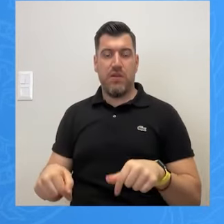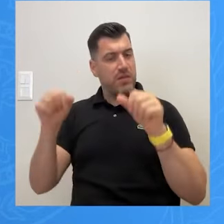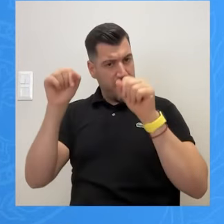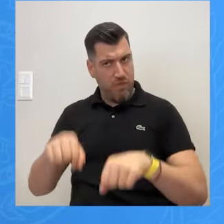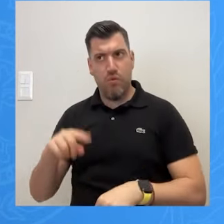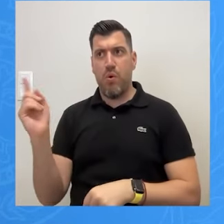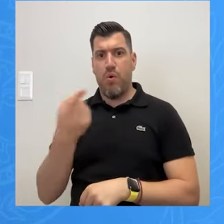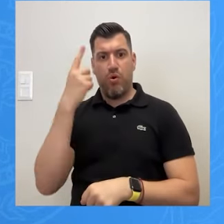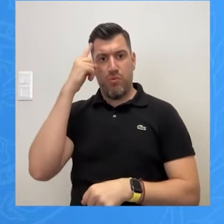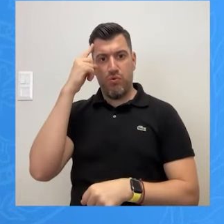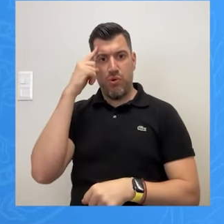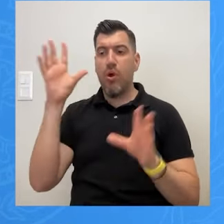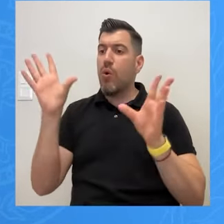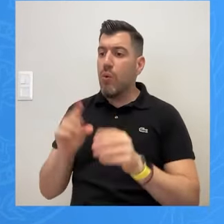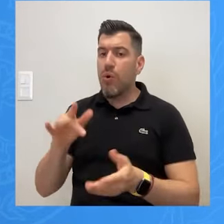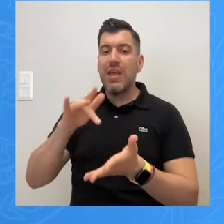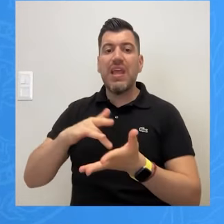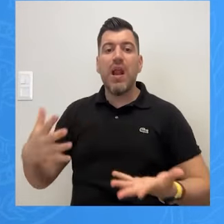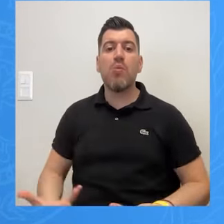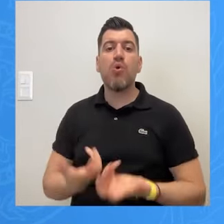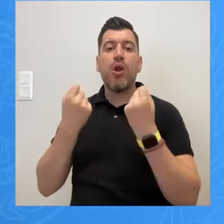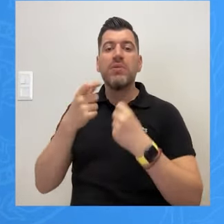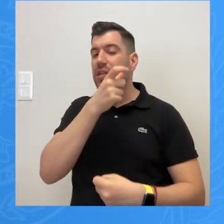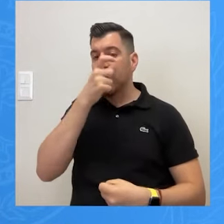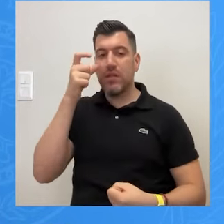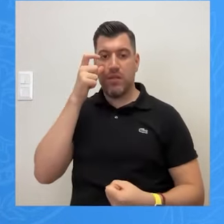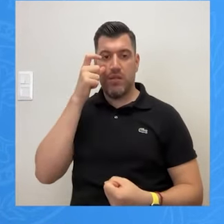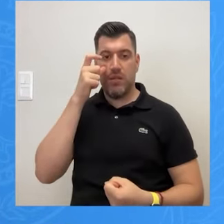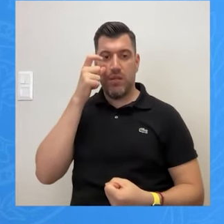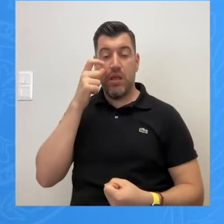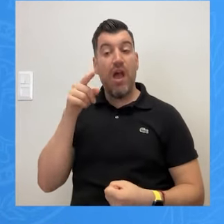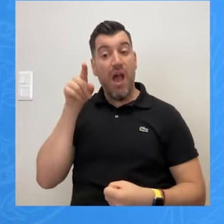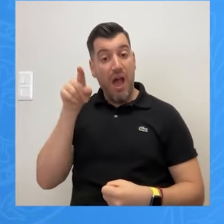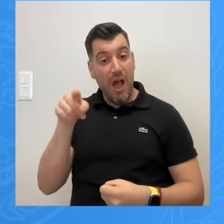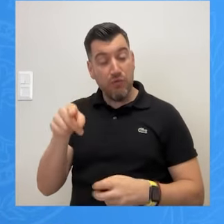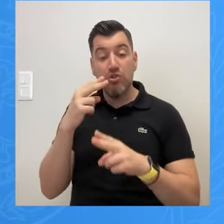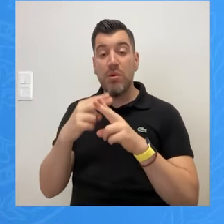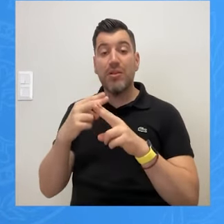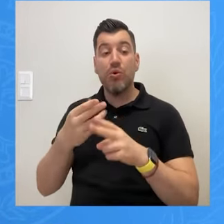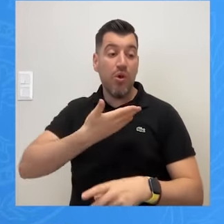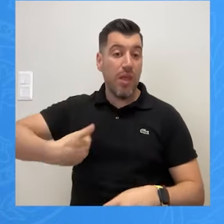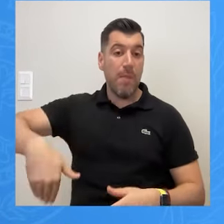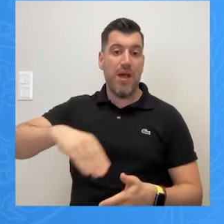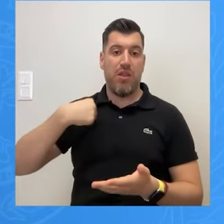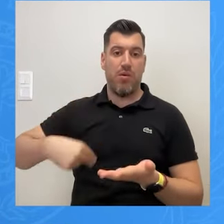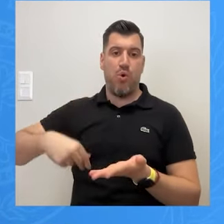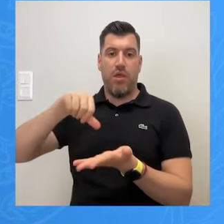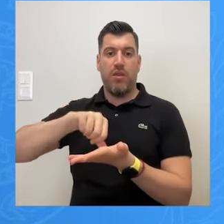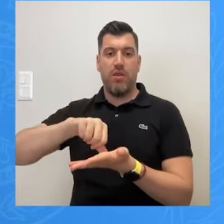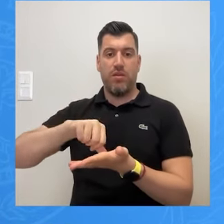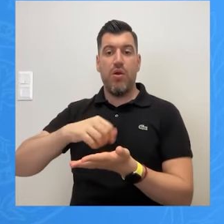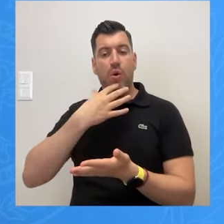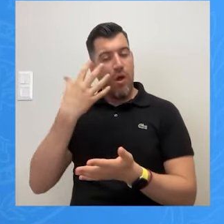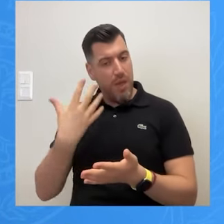με αυτό που αφορά τα κέντρα πρόληψης τα οποία μας αφορούν και άμεσα γιατί ο Δήμος Αθήνας έχει το πρόγραμμα